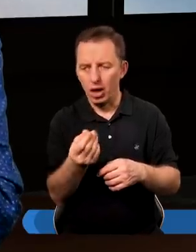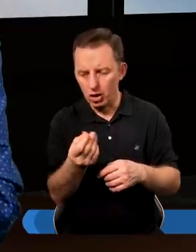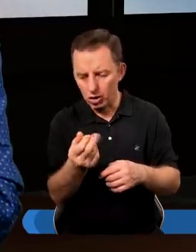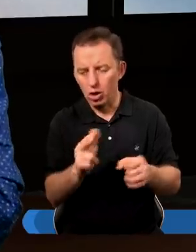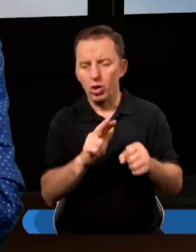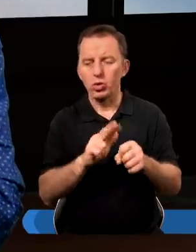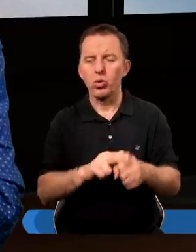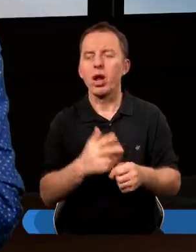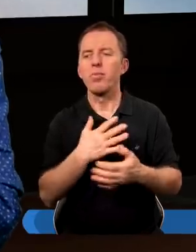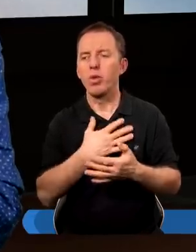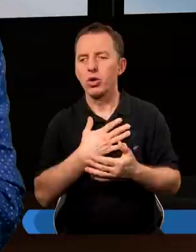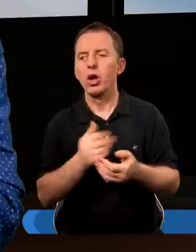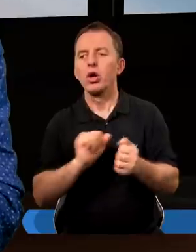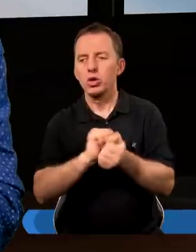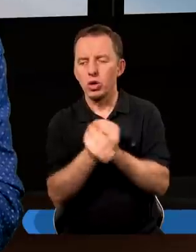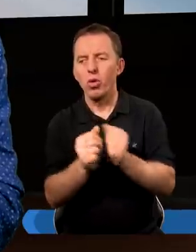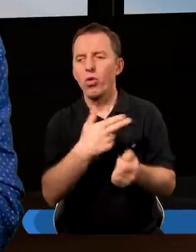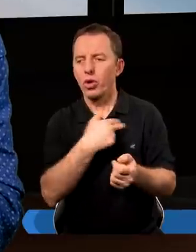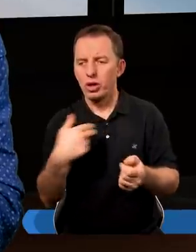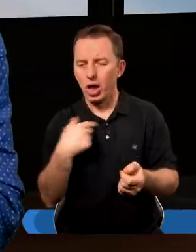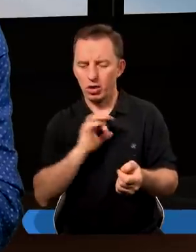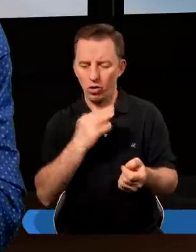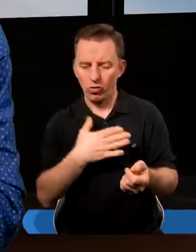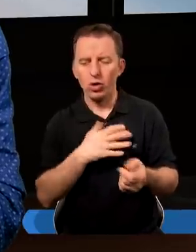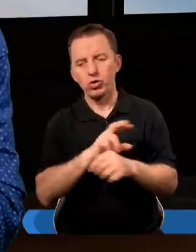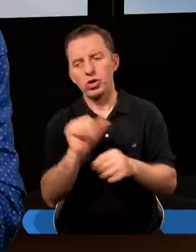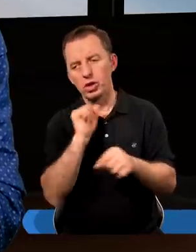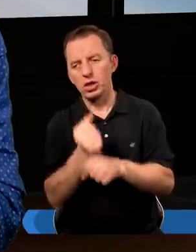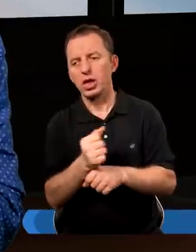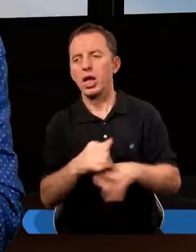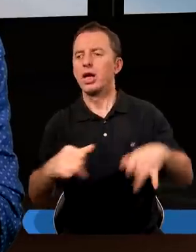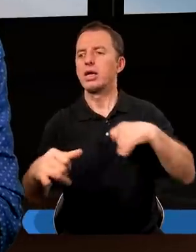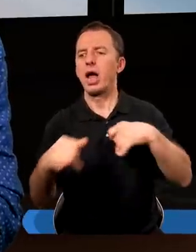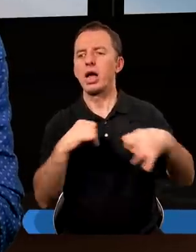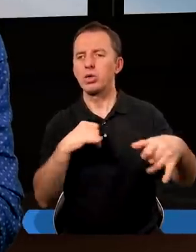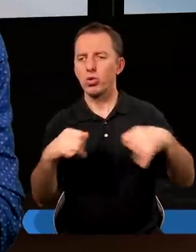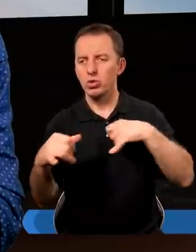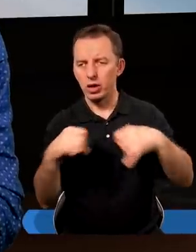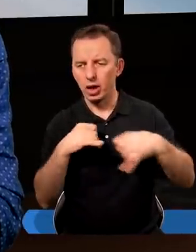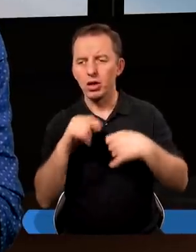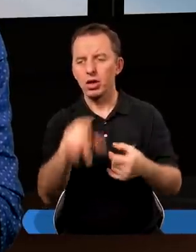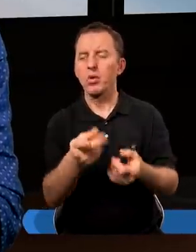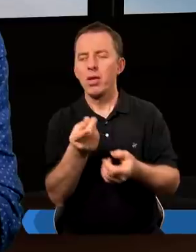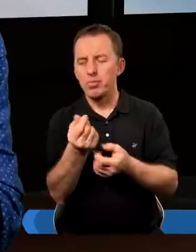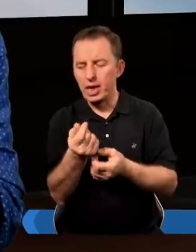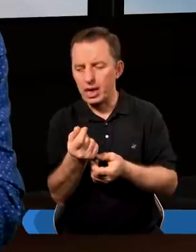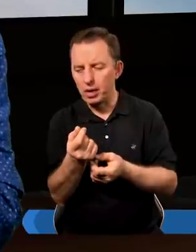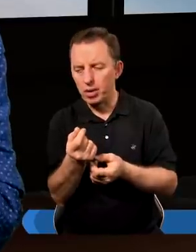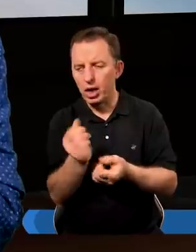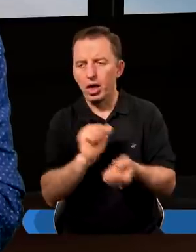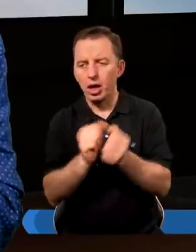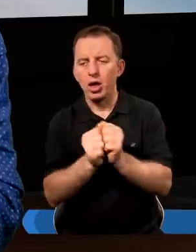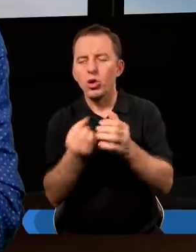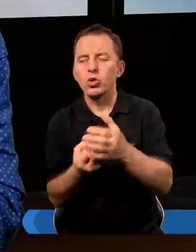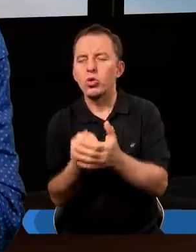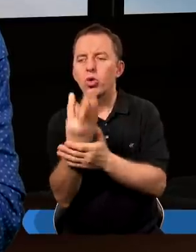pieniądze, które posiadamy, są naszą własnością, czy jesteśmy tylko zarządzającymi tymi pieniędzmi, natomiast